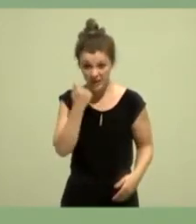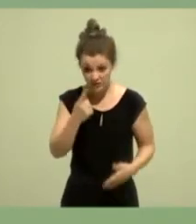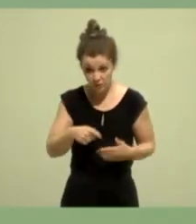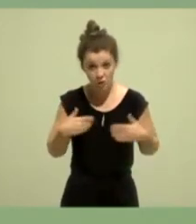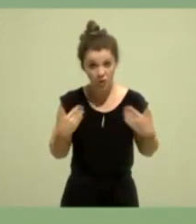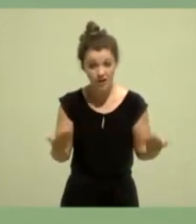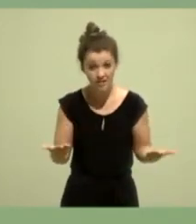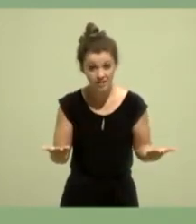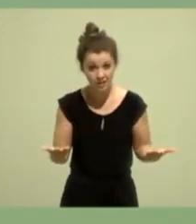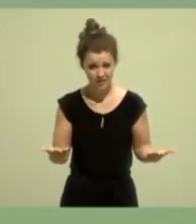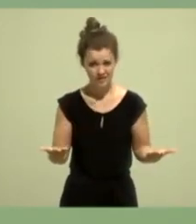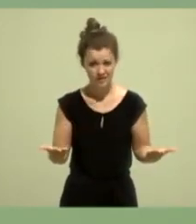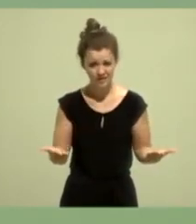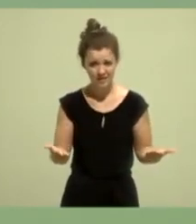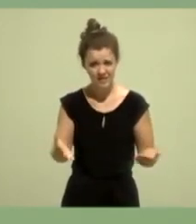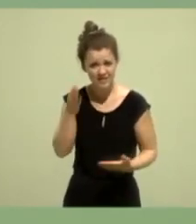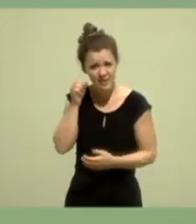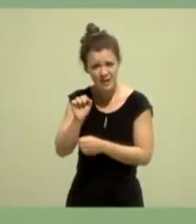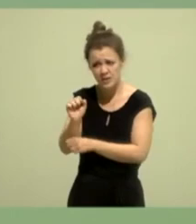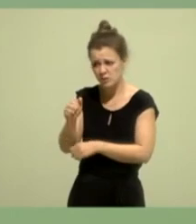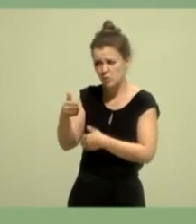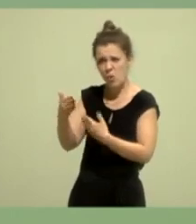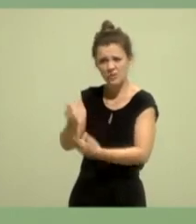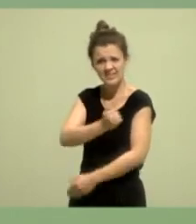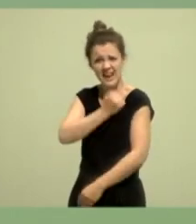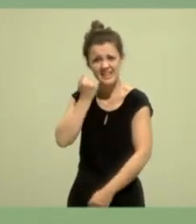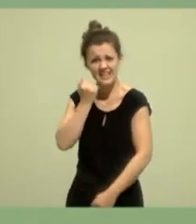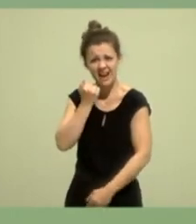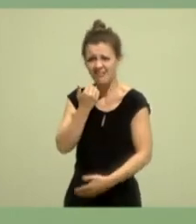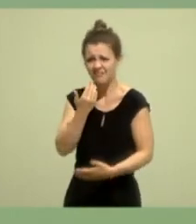Feminismus ist nicht radikal, Feminismus ist universal.